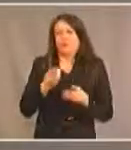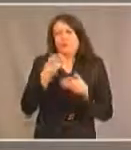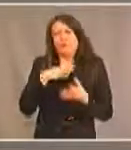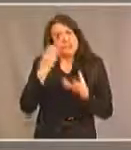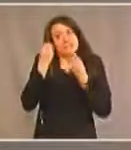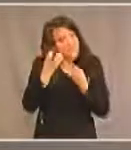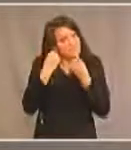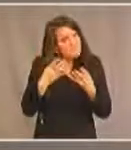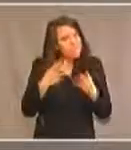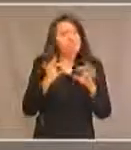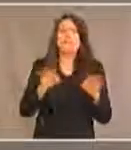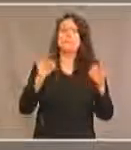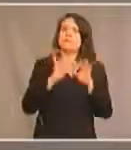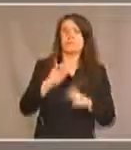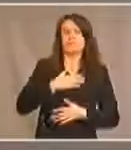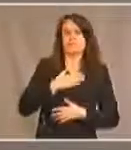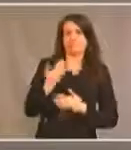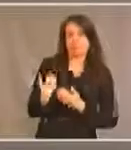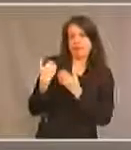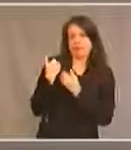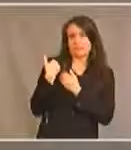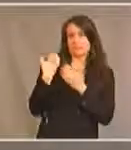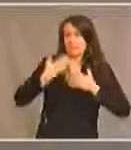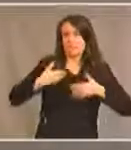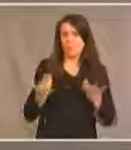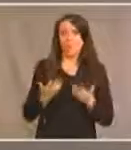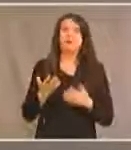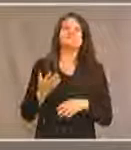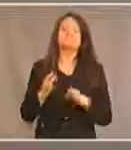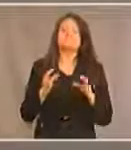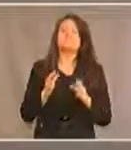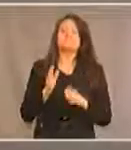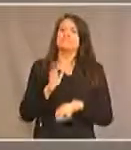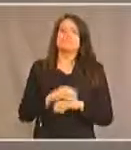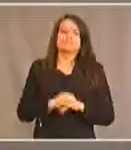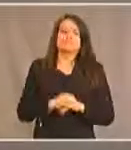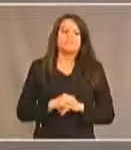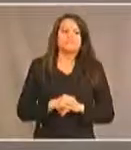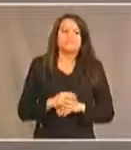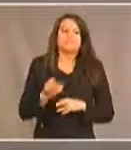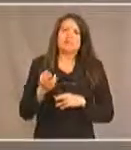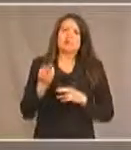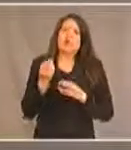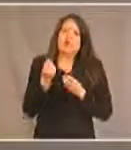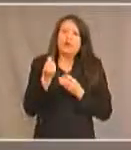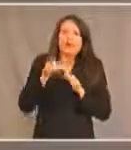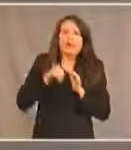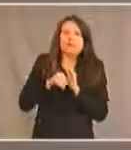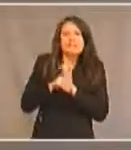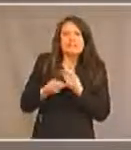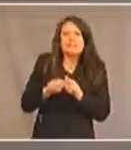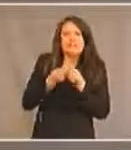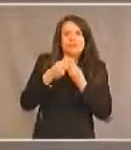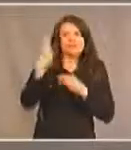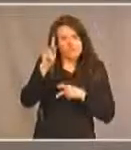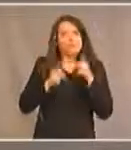une autre de mes responsabilités porte sur le régime d'épargne pour les